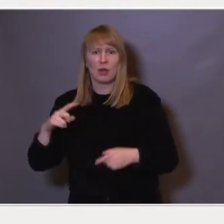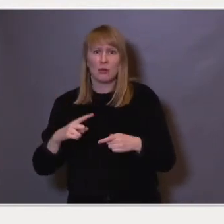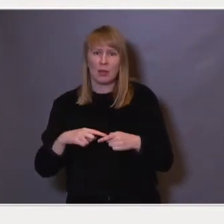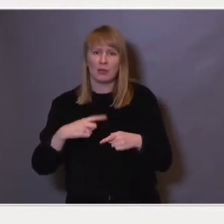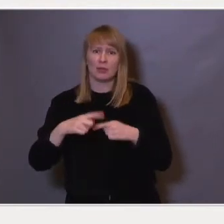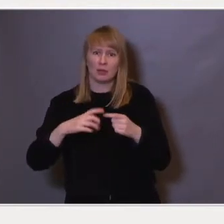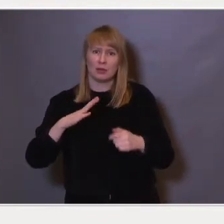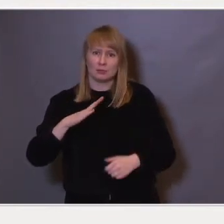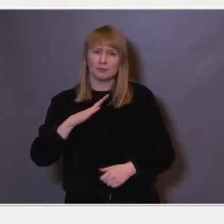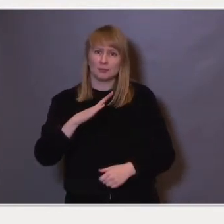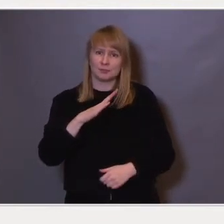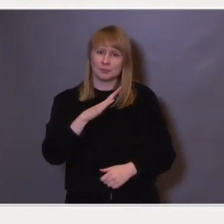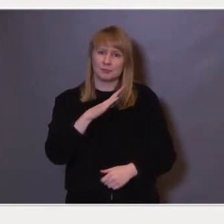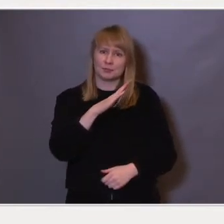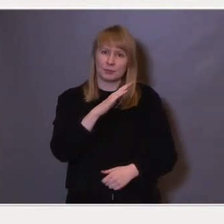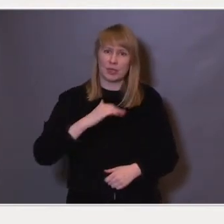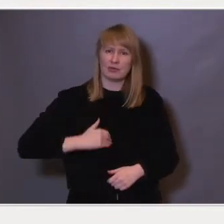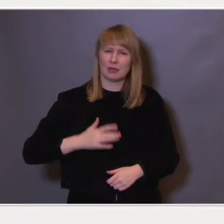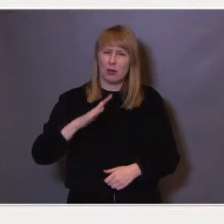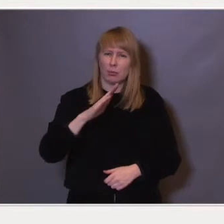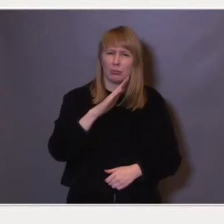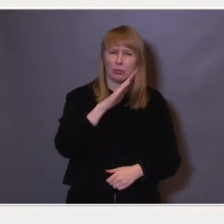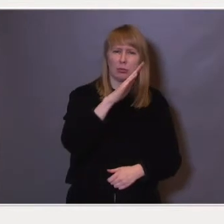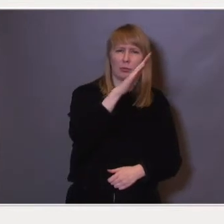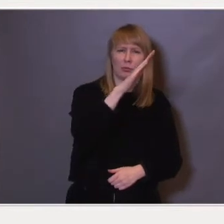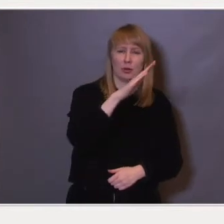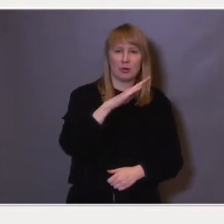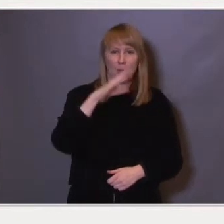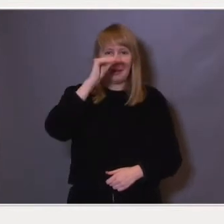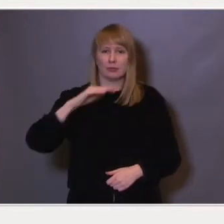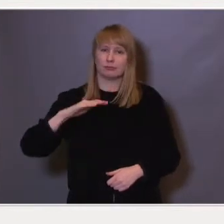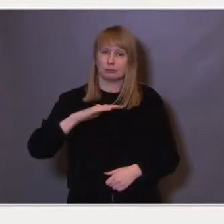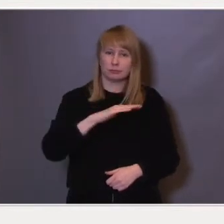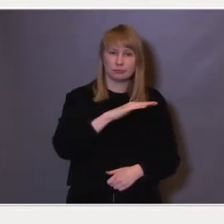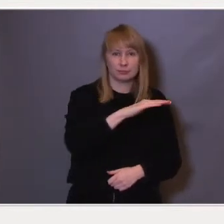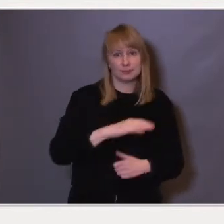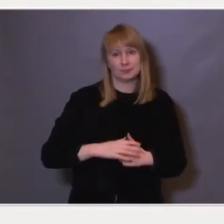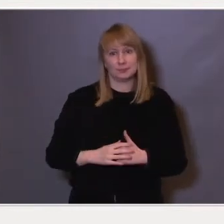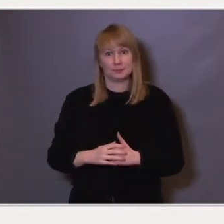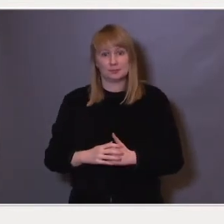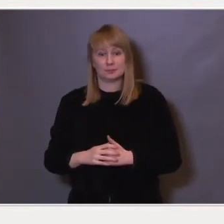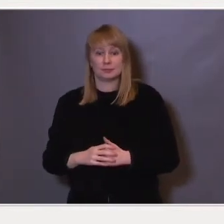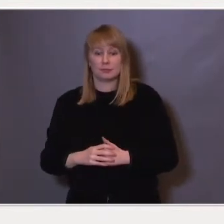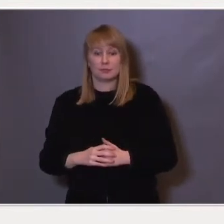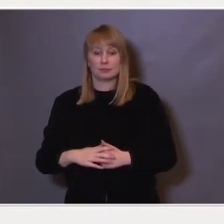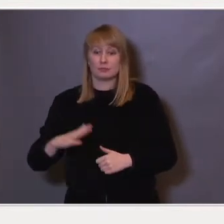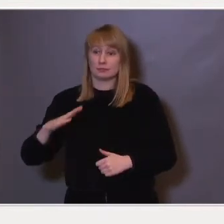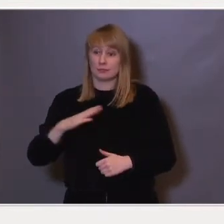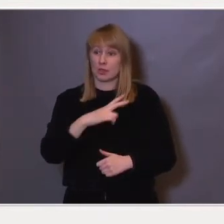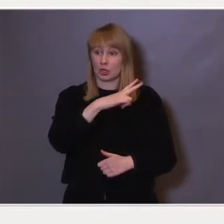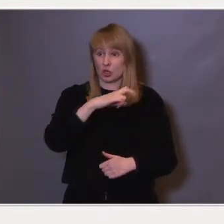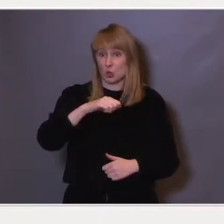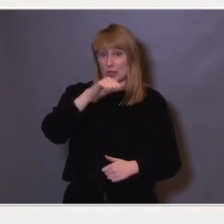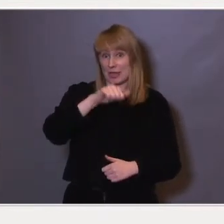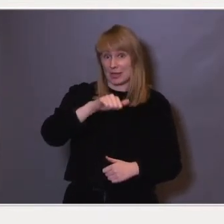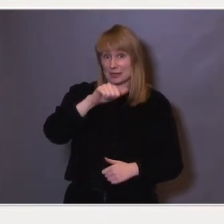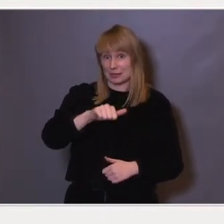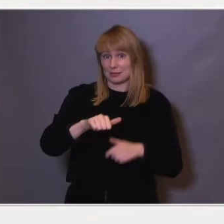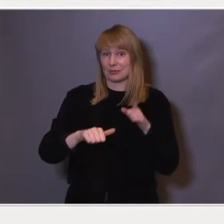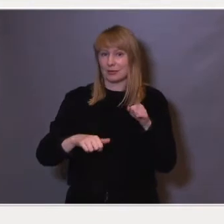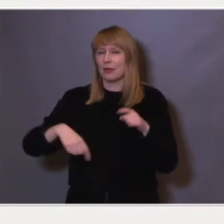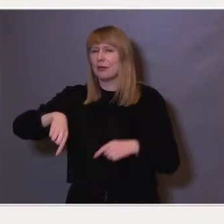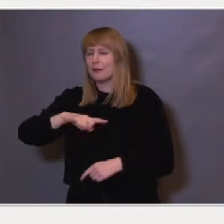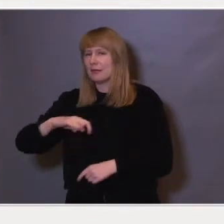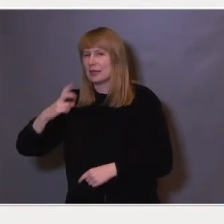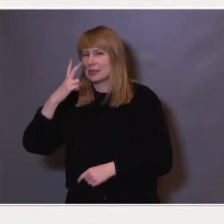fortsatte det å vokse mye raskere for kvinner enn for menn. Og der denne kurven slutter i 2016, ser